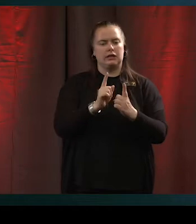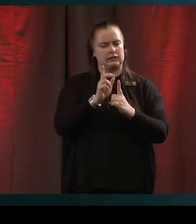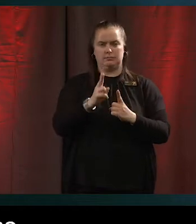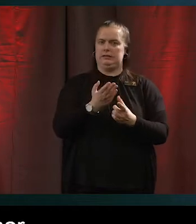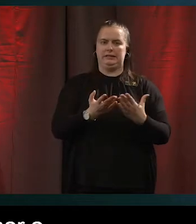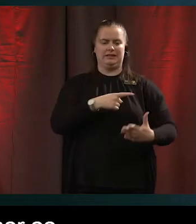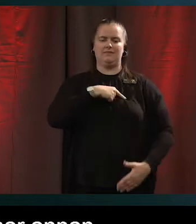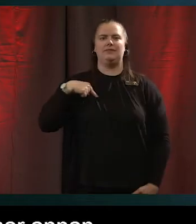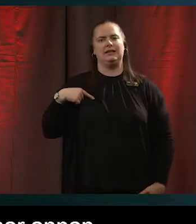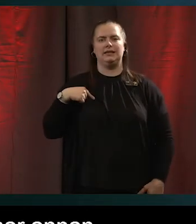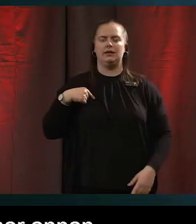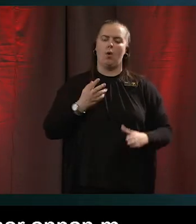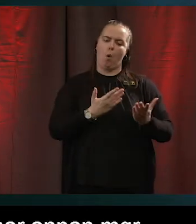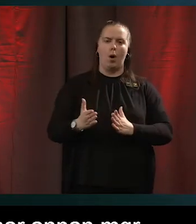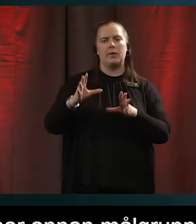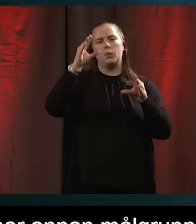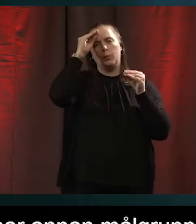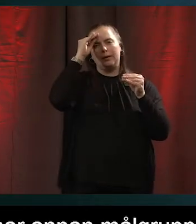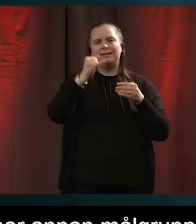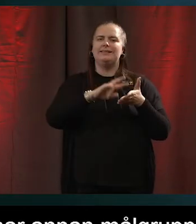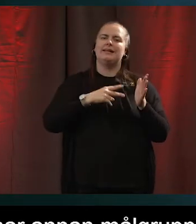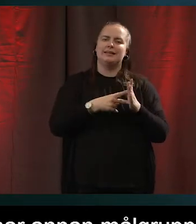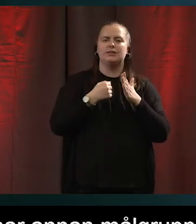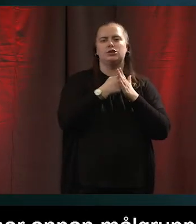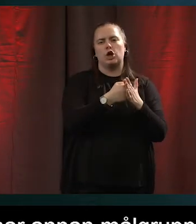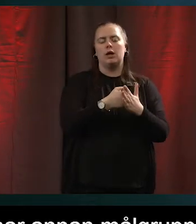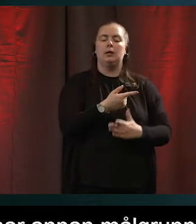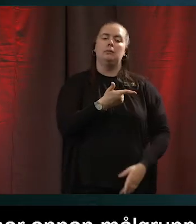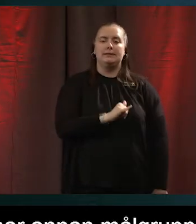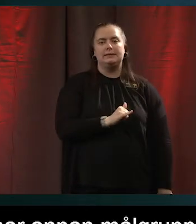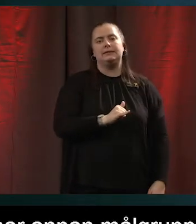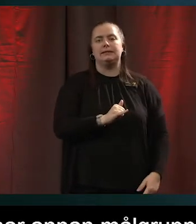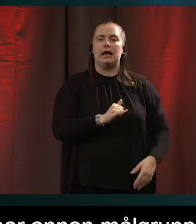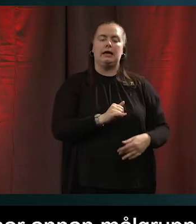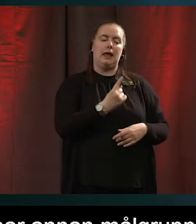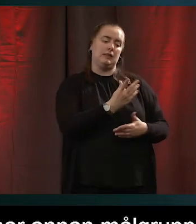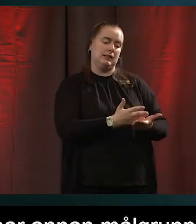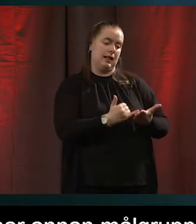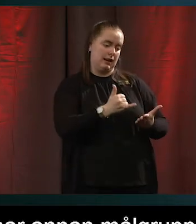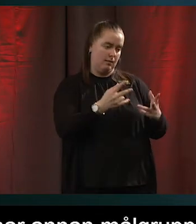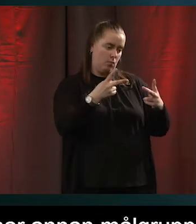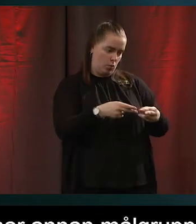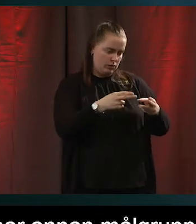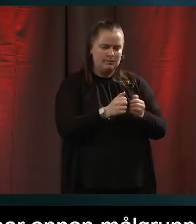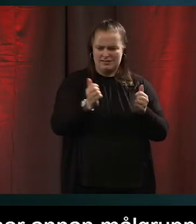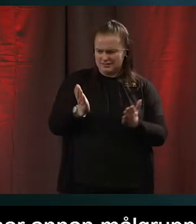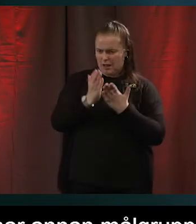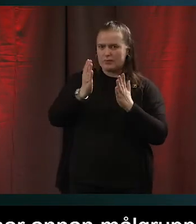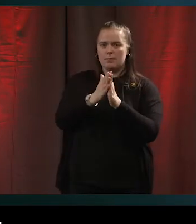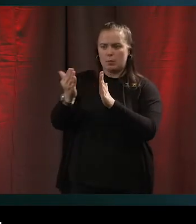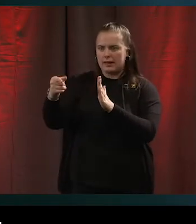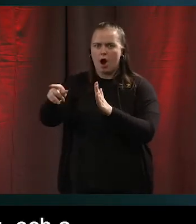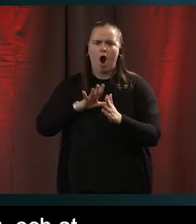en utbildning i teknikstöd en tista i en del av Borås och att också ett bibliotek har samma